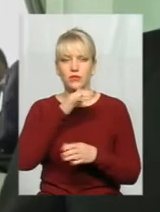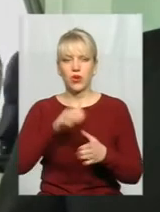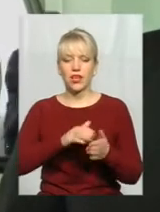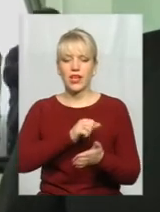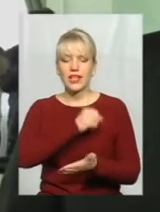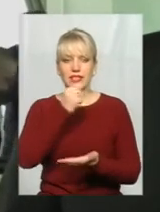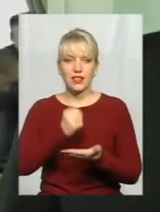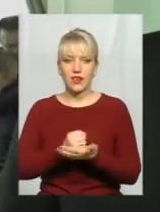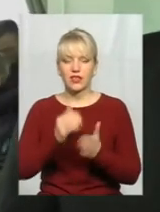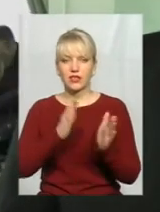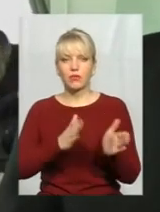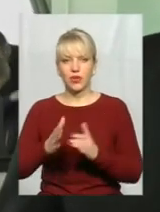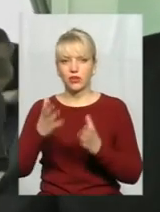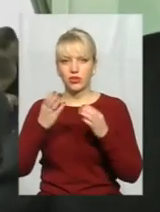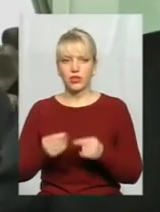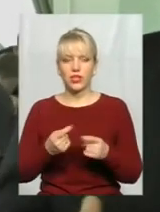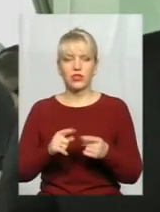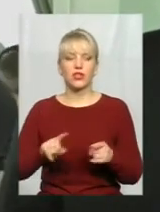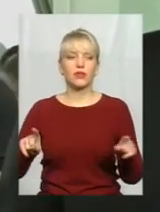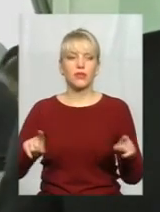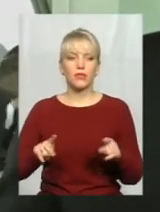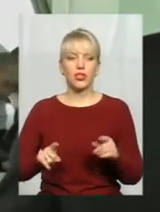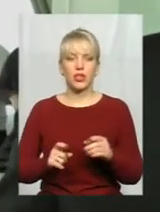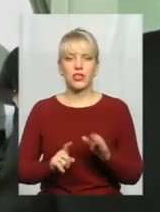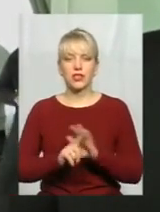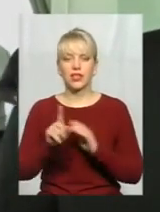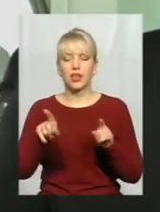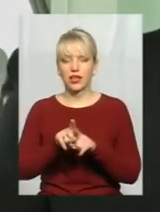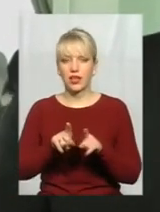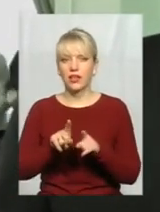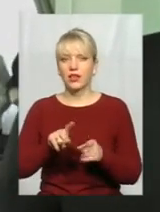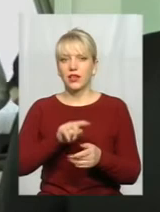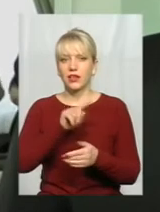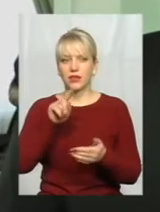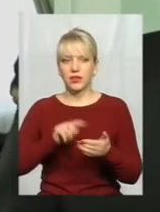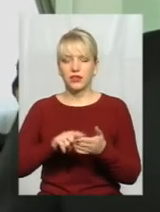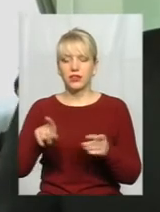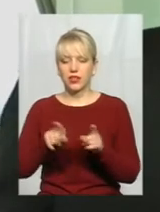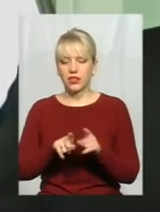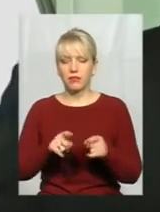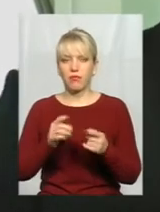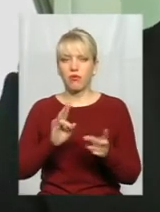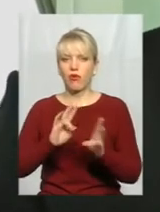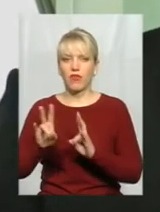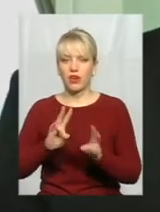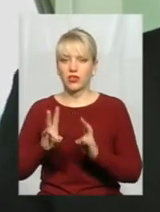І дивно виглядає дуже ситуація, коли піднімається питання таким шином, провокативним, щоб тільки нагнітати